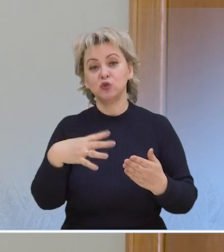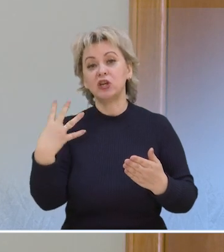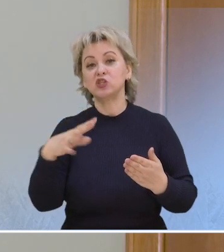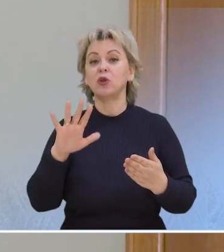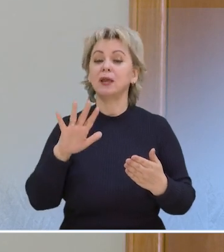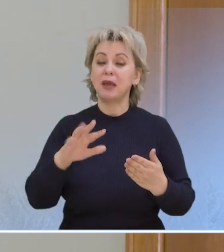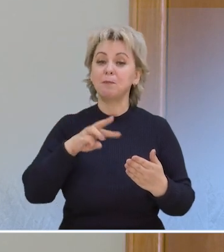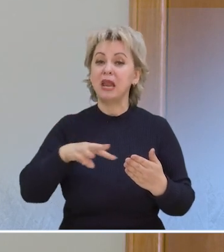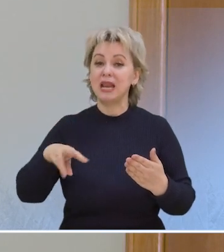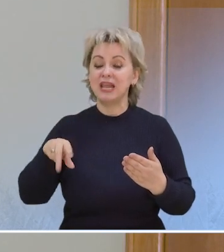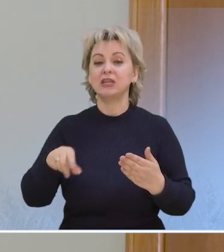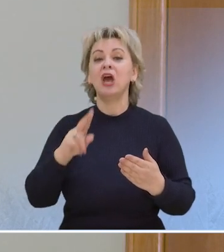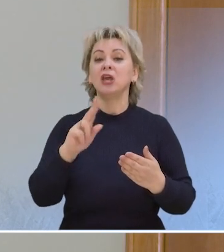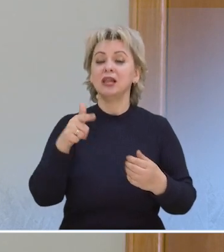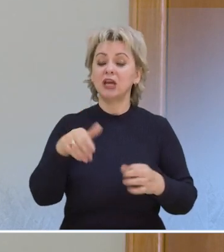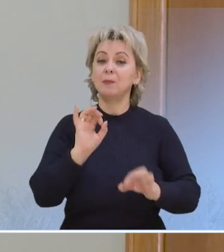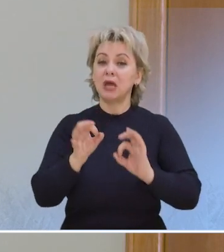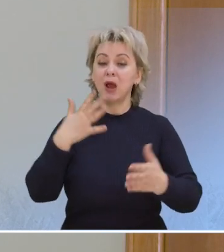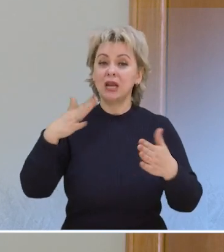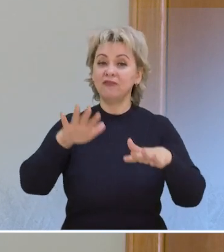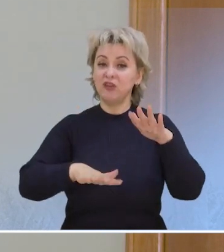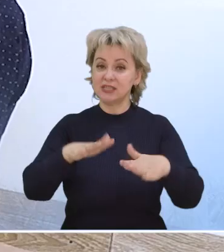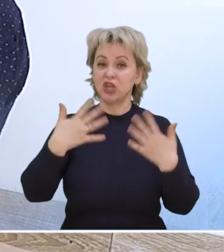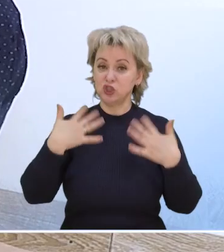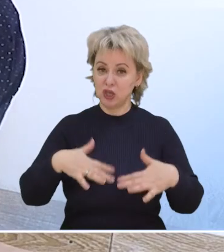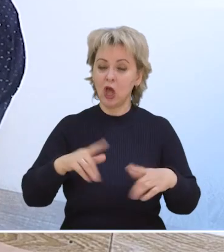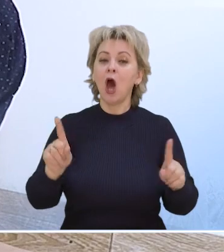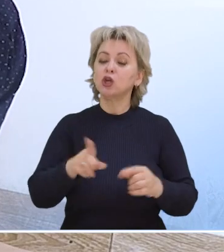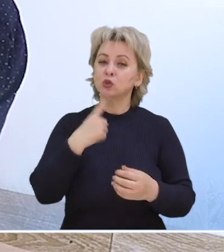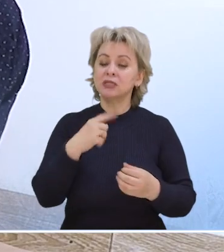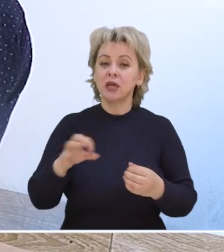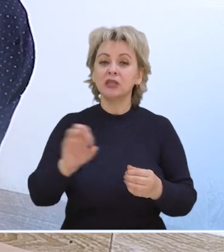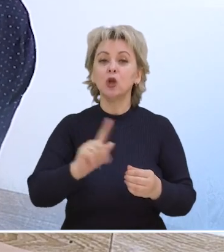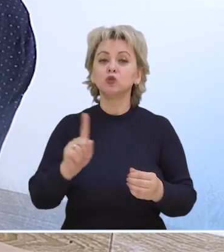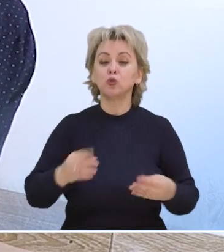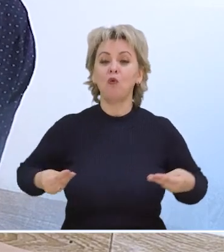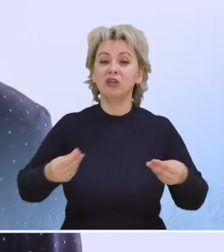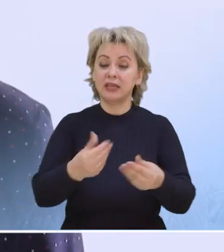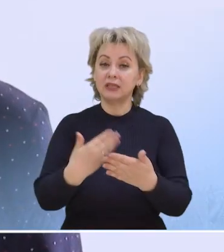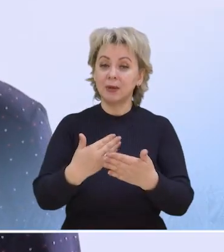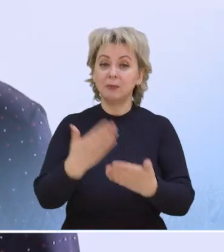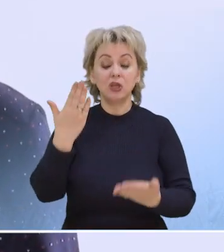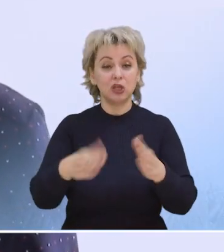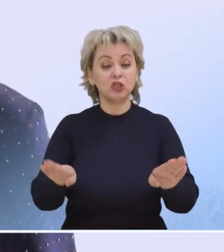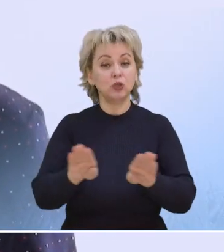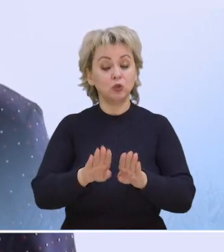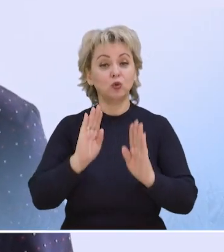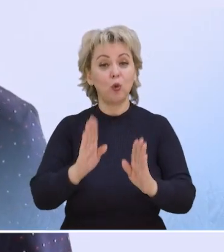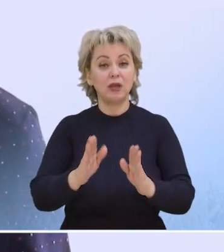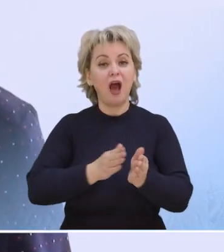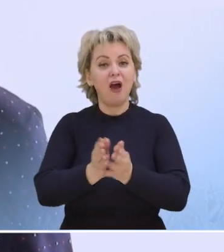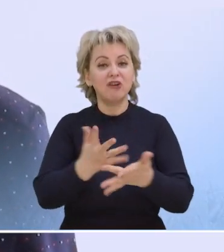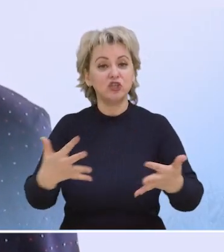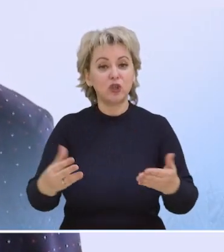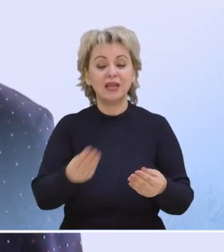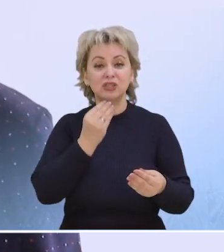то это 40-45 мл на килограмм нормальной массы тела. А что вы скажете, на что влияет, допустим, если только овощная